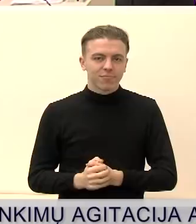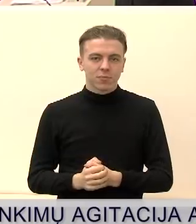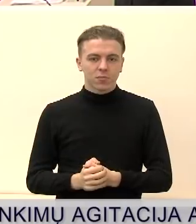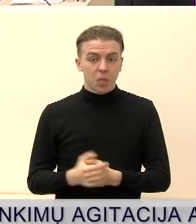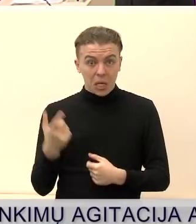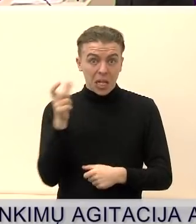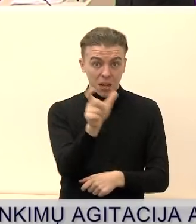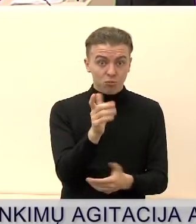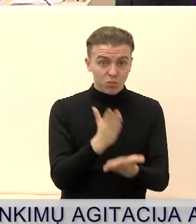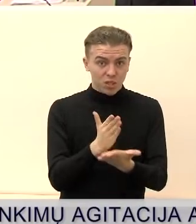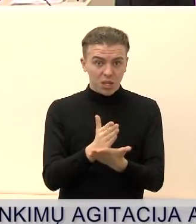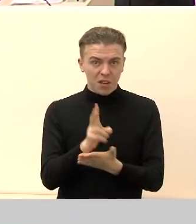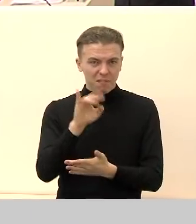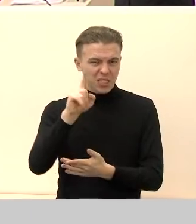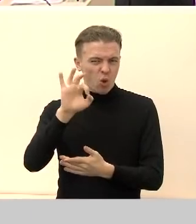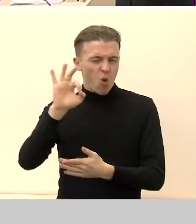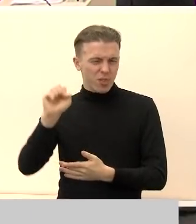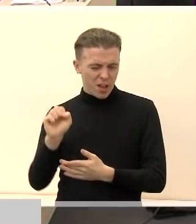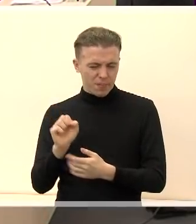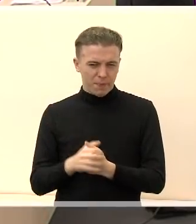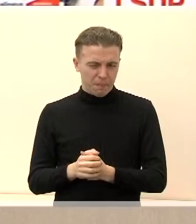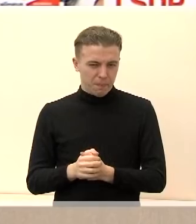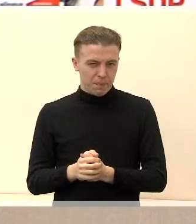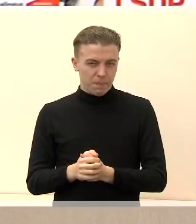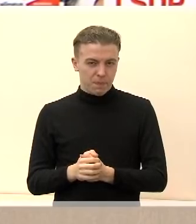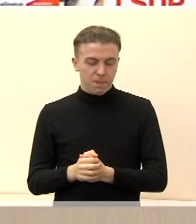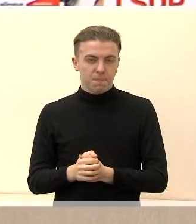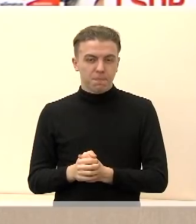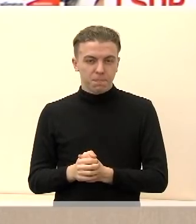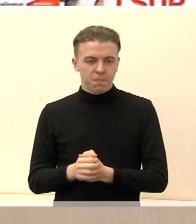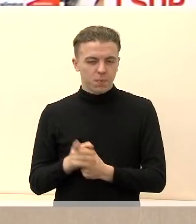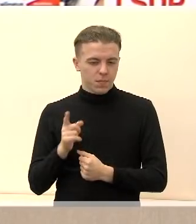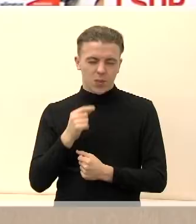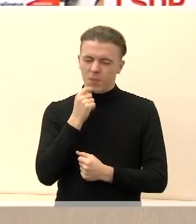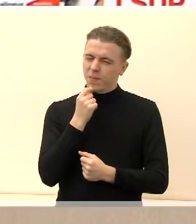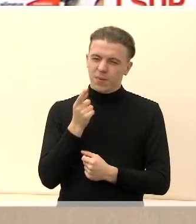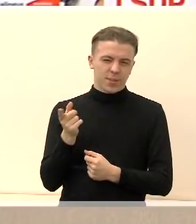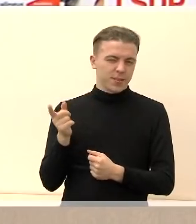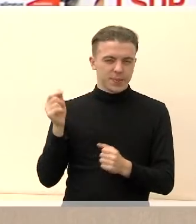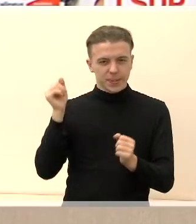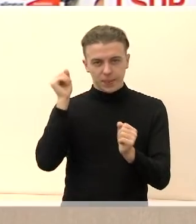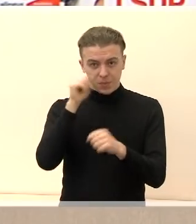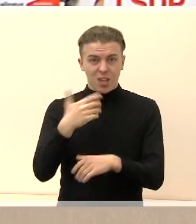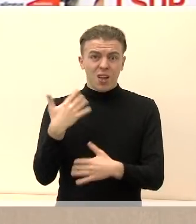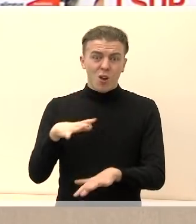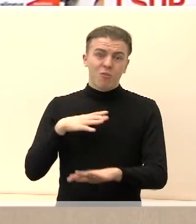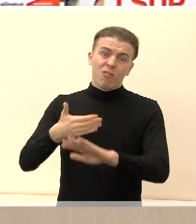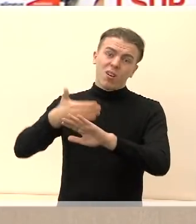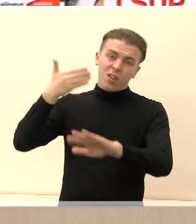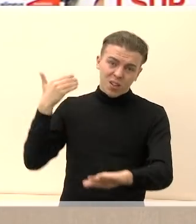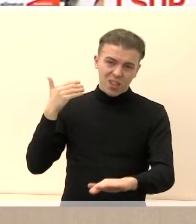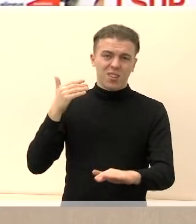Replika. Povilas į soda. Tai čia, kostas jau perspaudi, nes aš ant praeituose debatuose pristačiau, jeigu iš